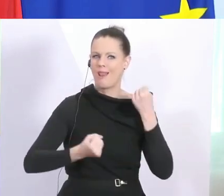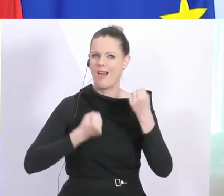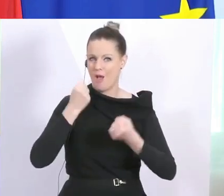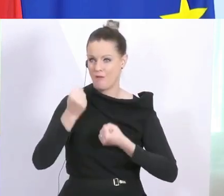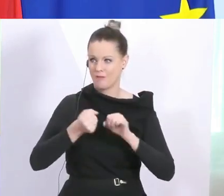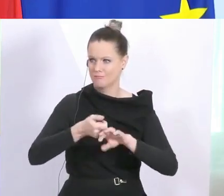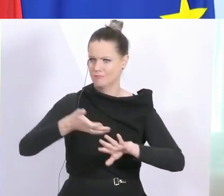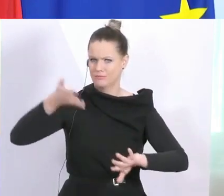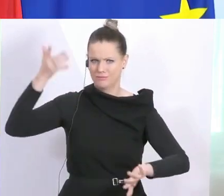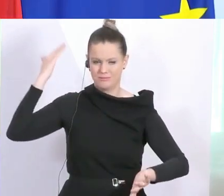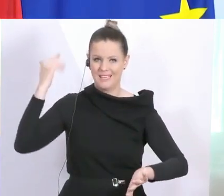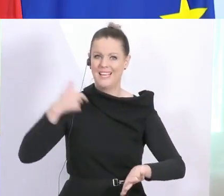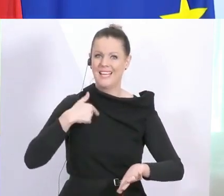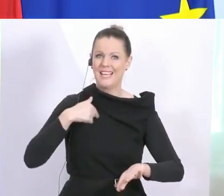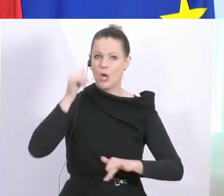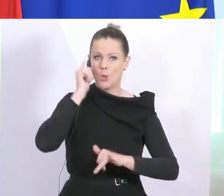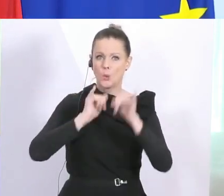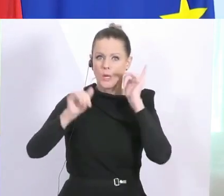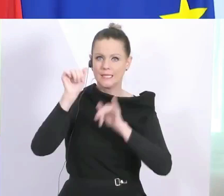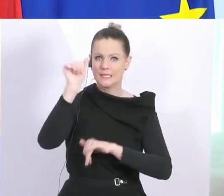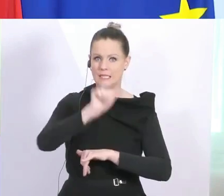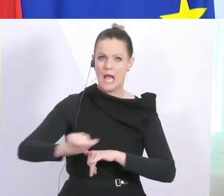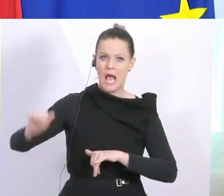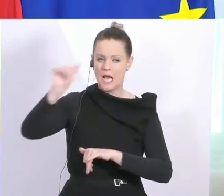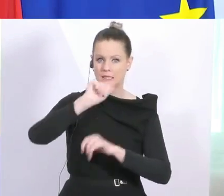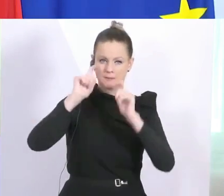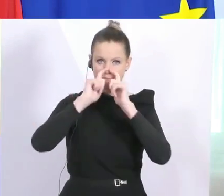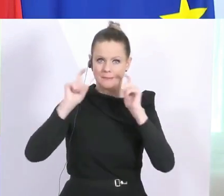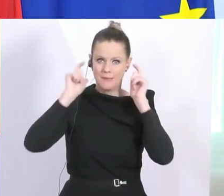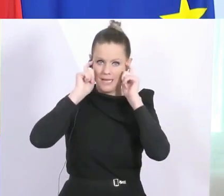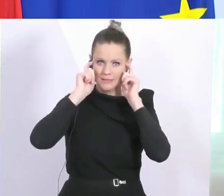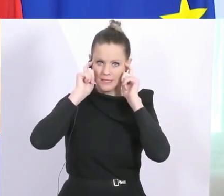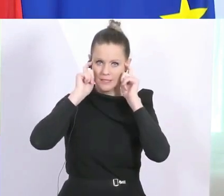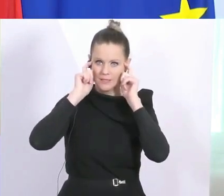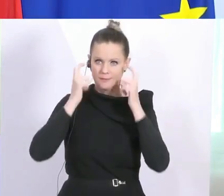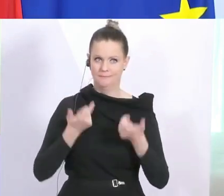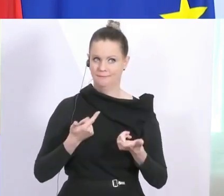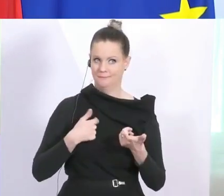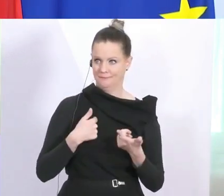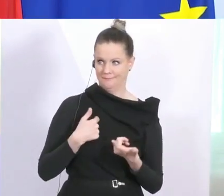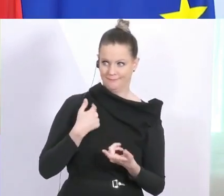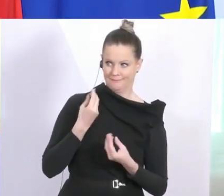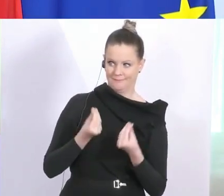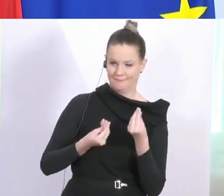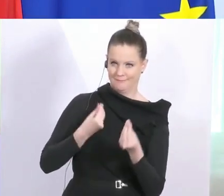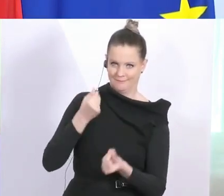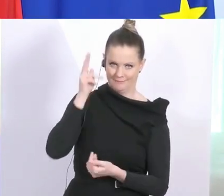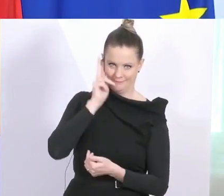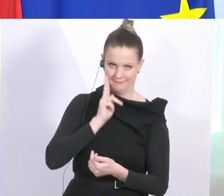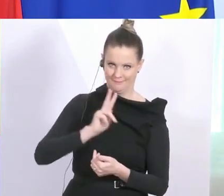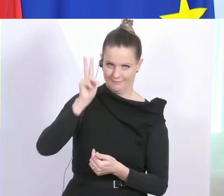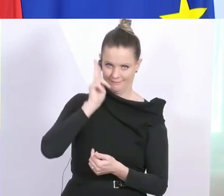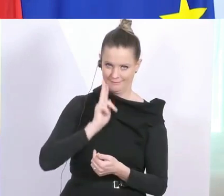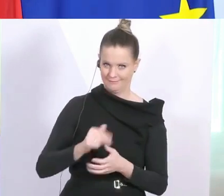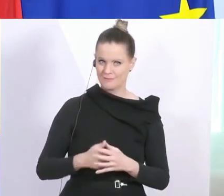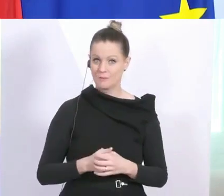und ich asiatische Touristen gesehen habe mit Masken, ist mir das etwas merkwürdig vorgekommen. Es ist